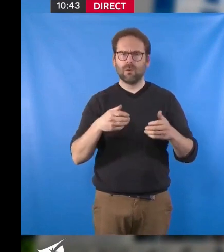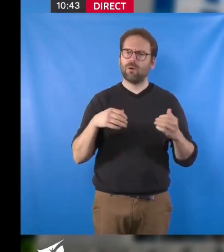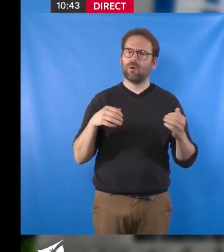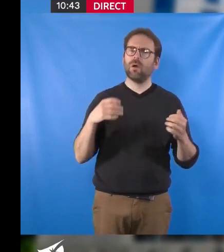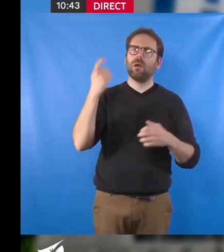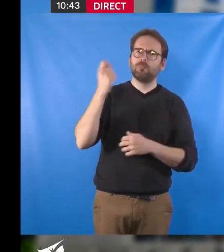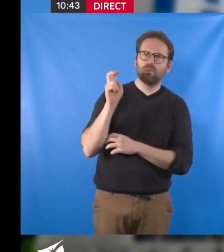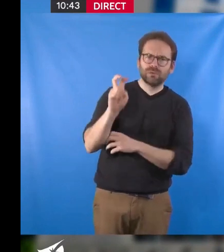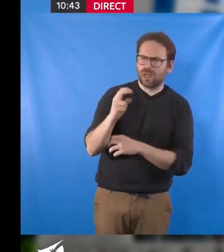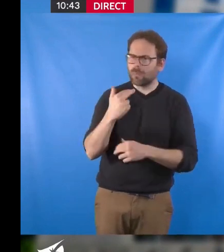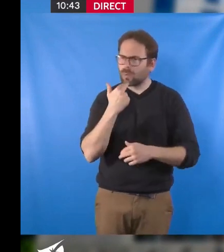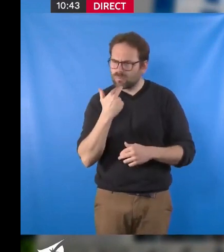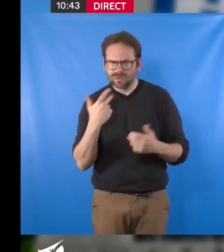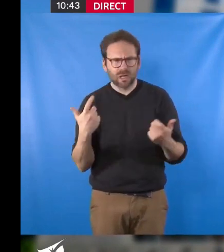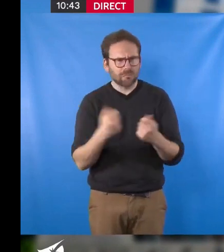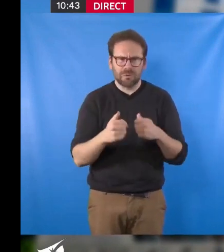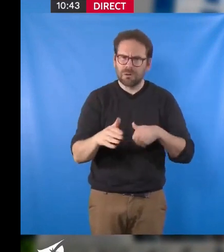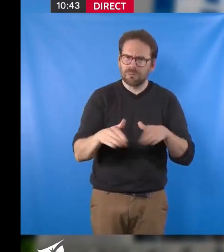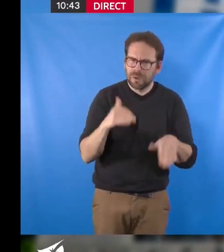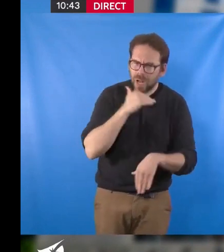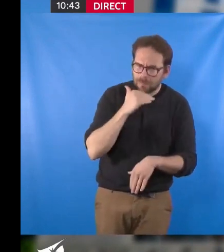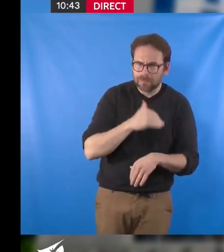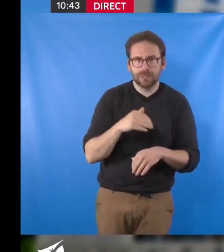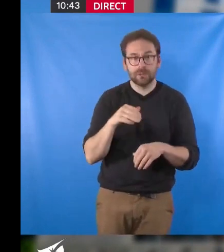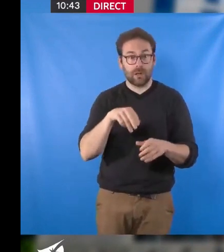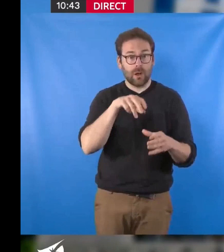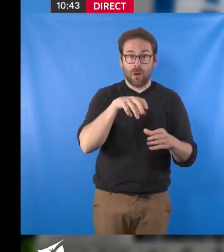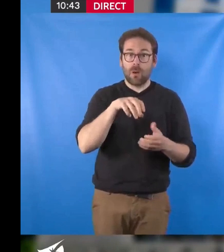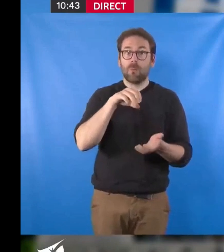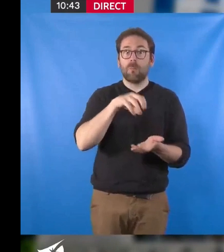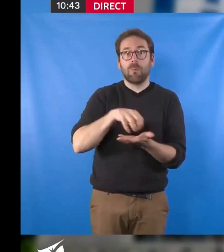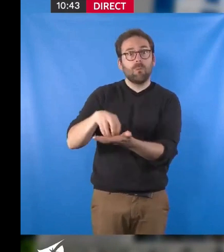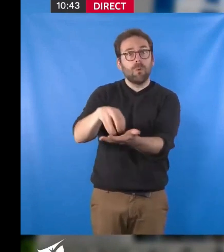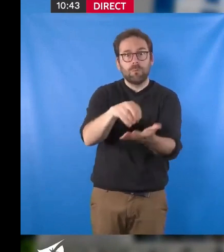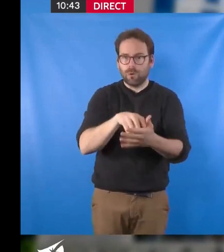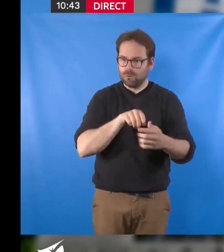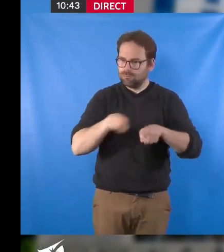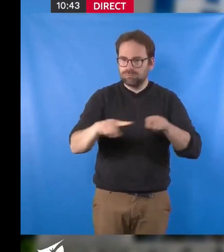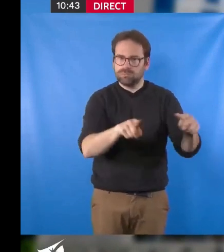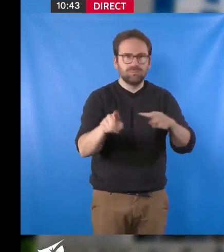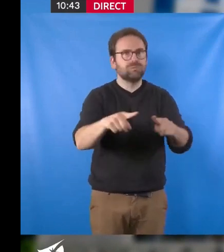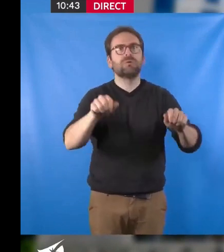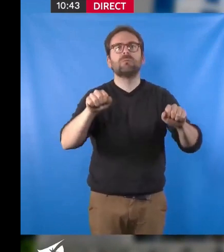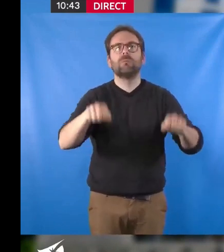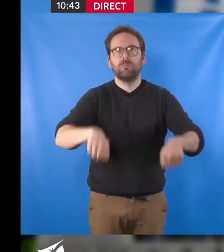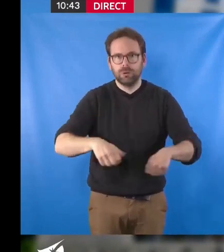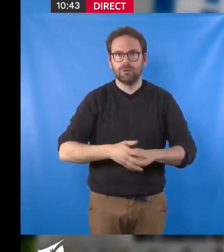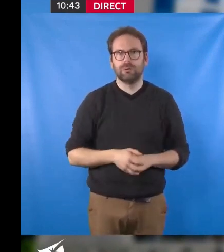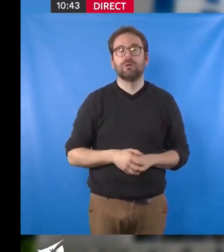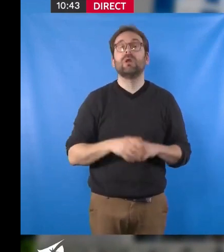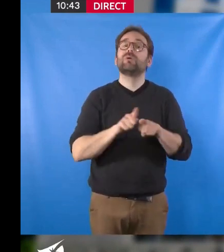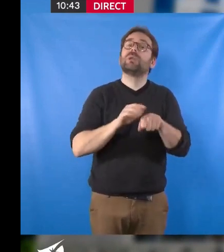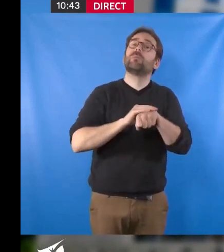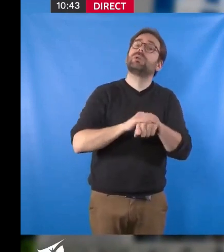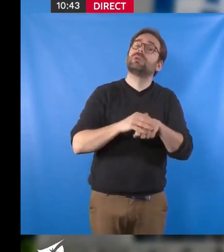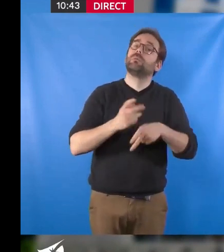reliée aux autres pôles urbains de la métropole. Les orientations, d'ailleurs, de notre métropole, dans le cadre de sa politique publique des transports,